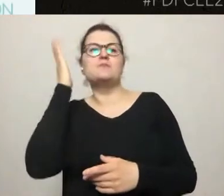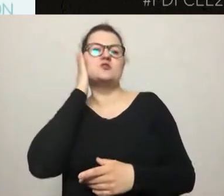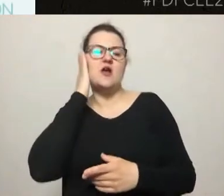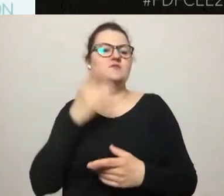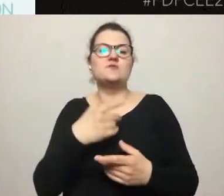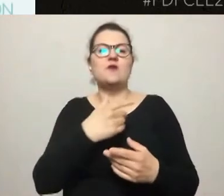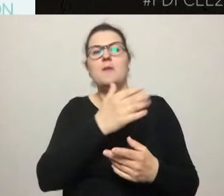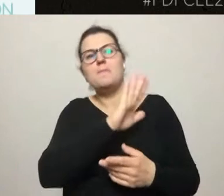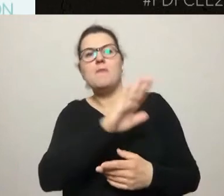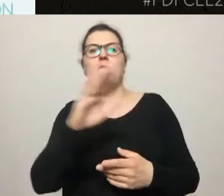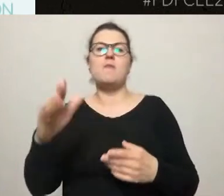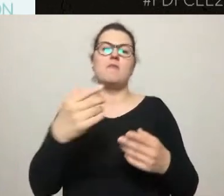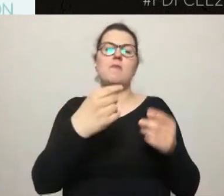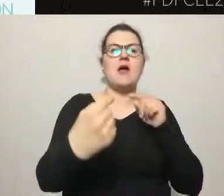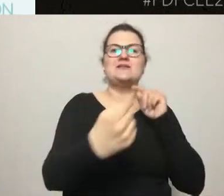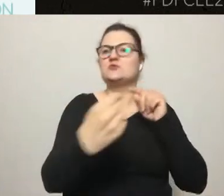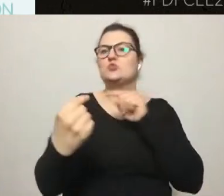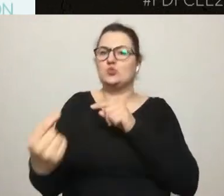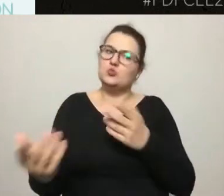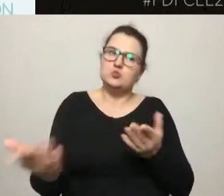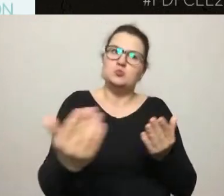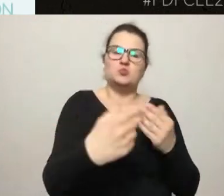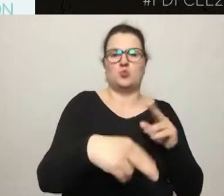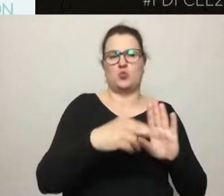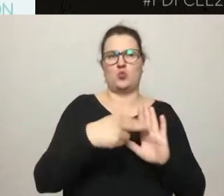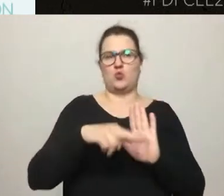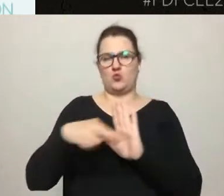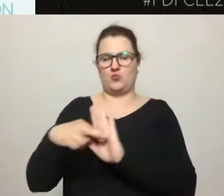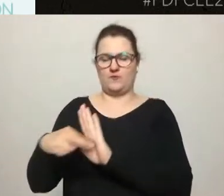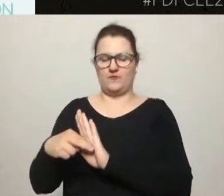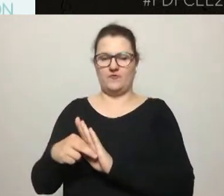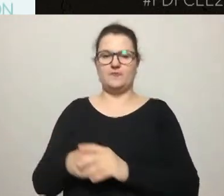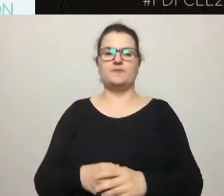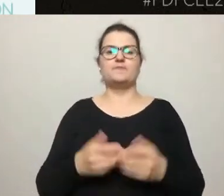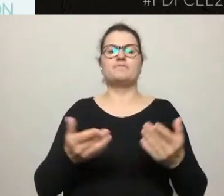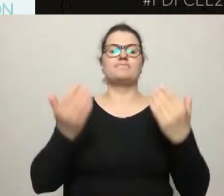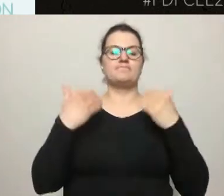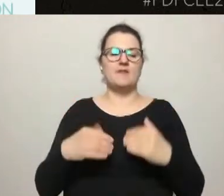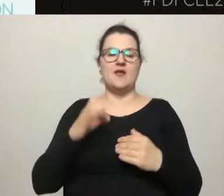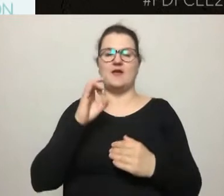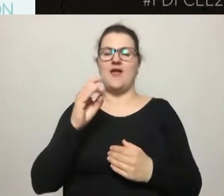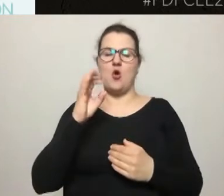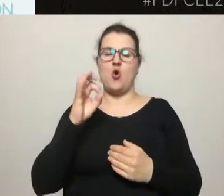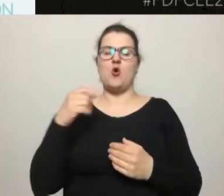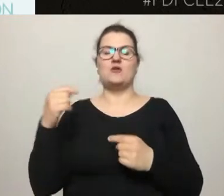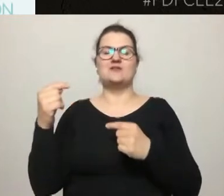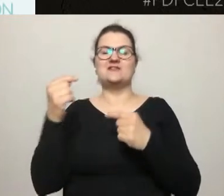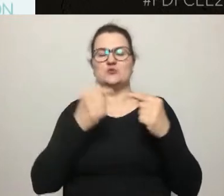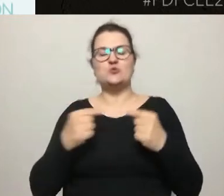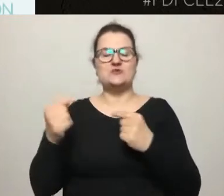Geodyskusja z kolei to jest takie narzędzie trochę bardziej deliberatywne, które pozwala na umieszczanie